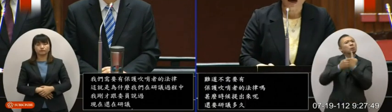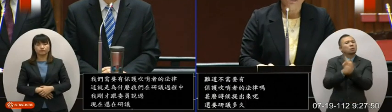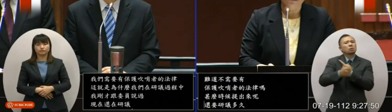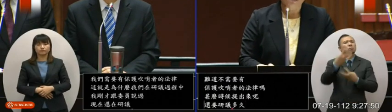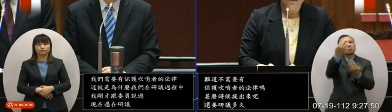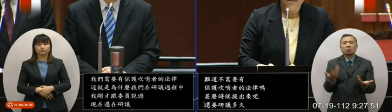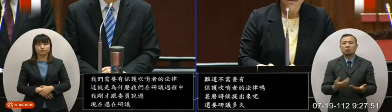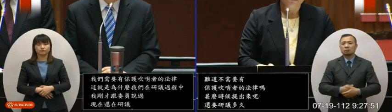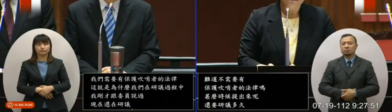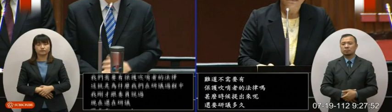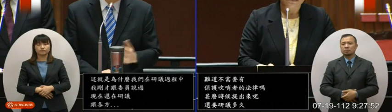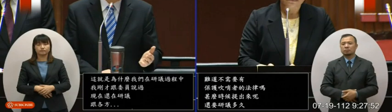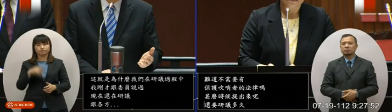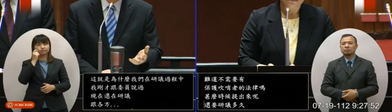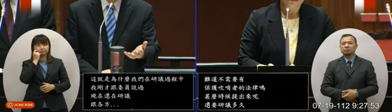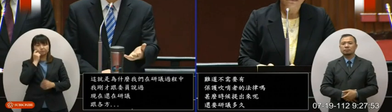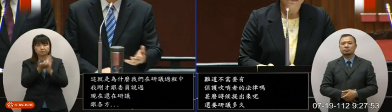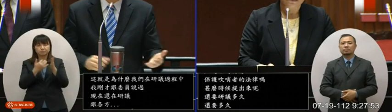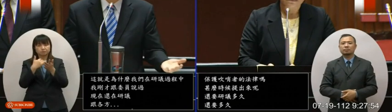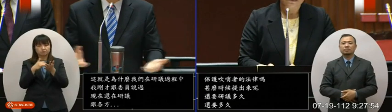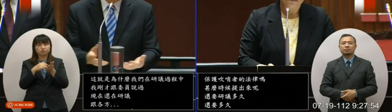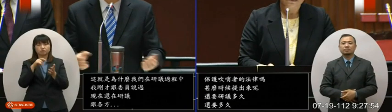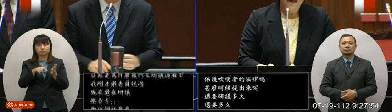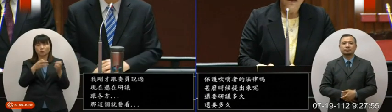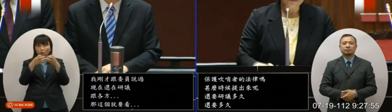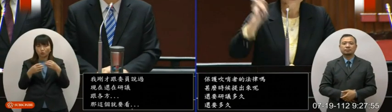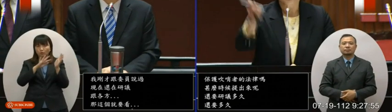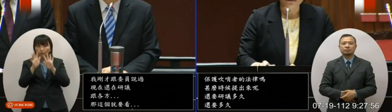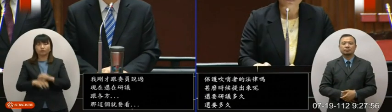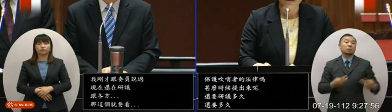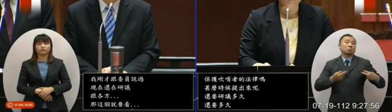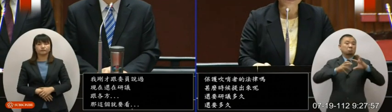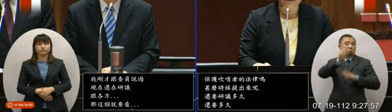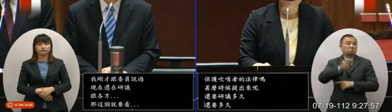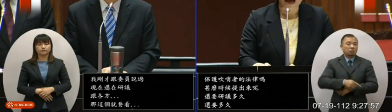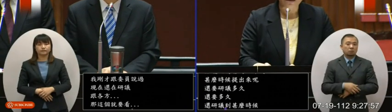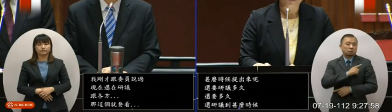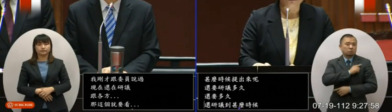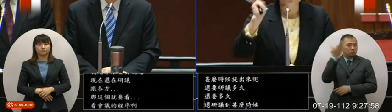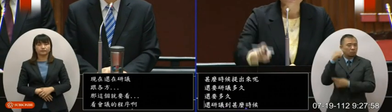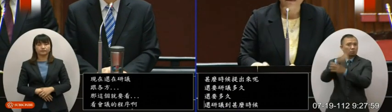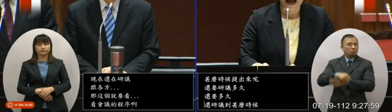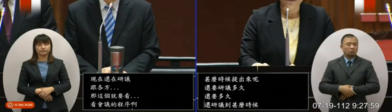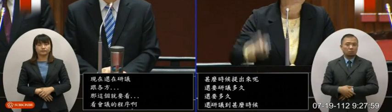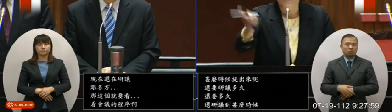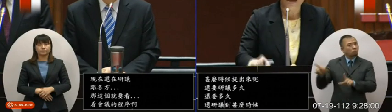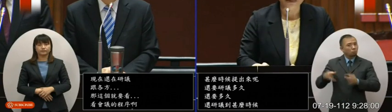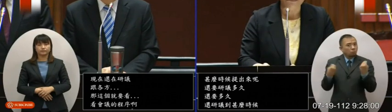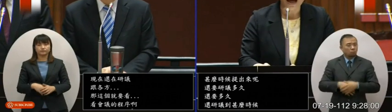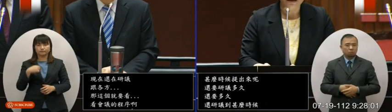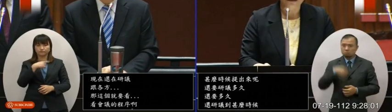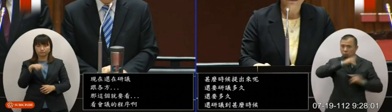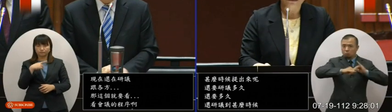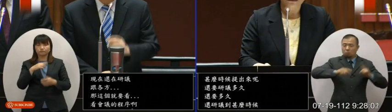绎到什么时候那我没有办法预测因为要看我们讨论的过程嘛蔡英文的总统承诺不是承诺吗不用遵守吗国